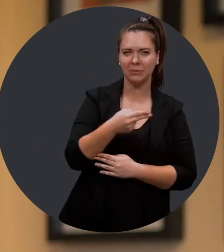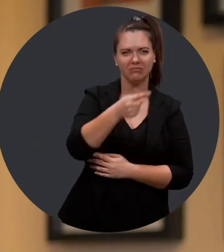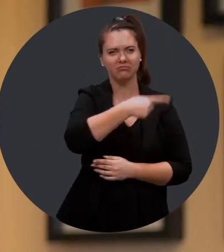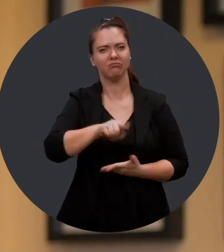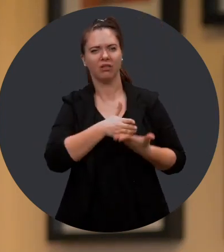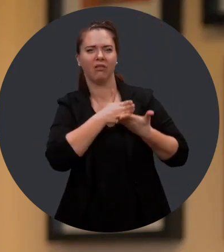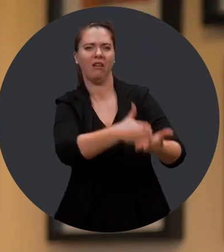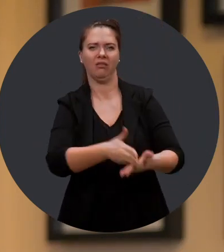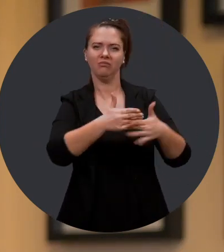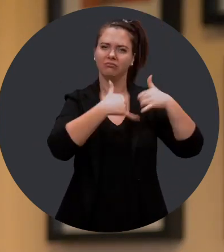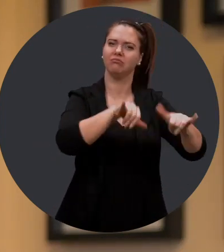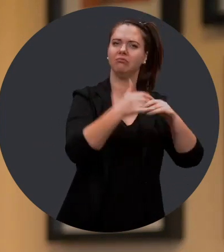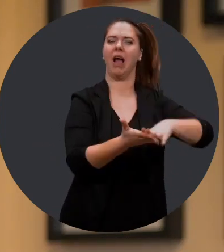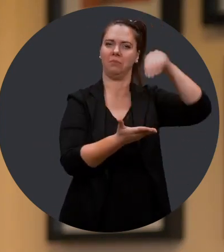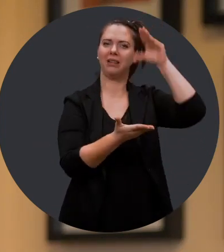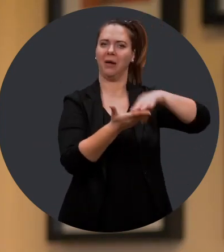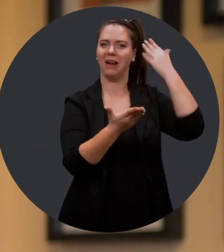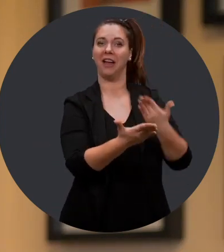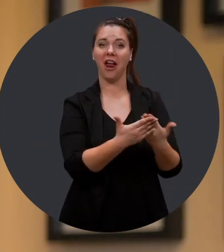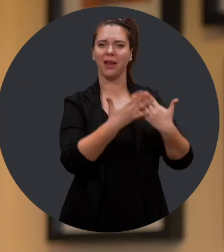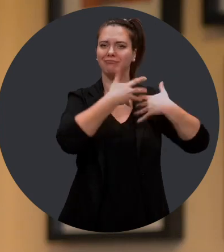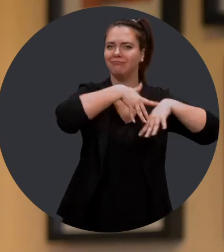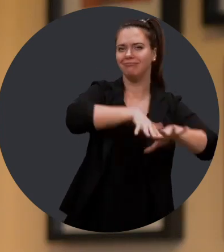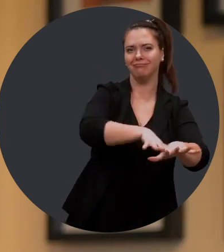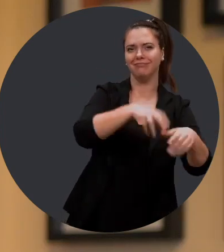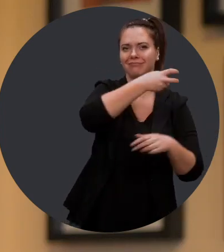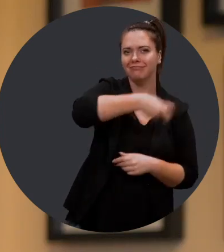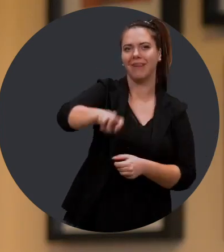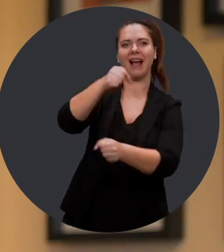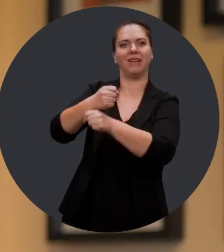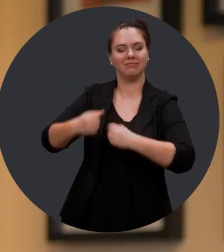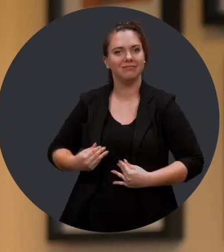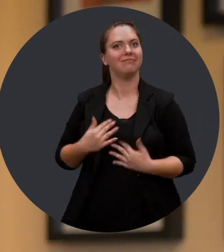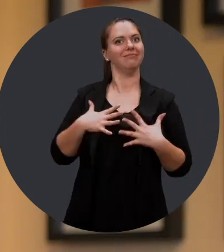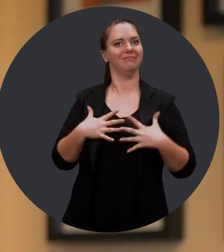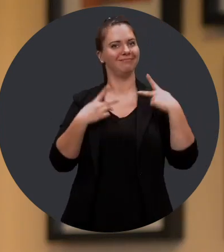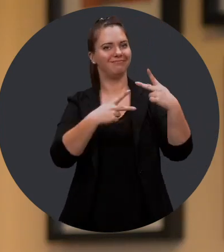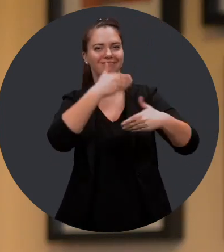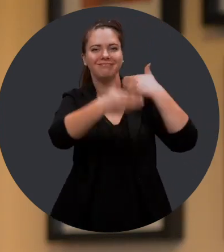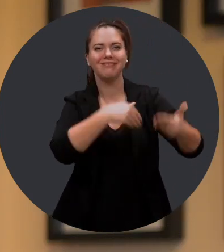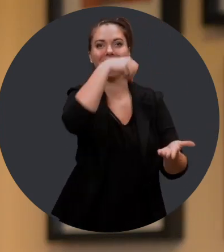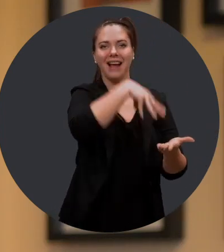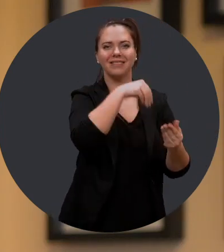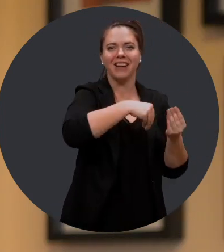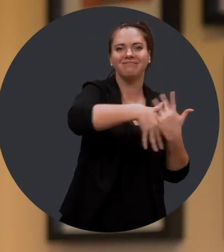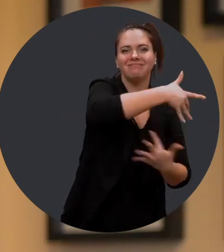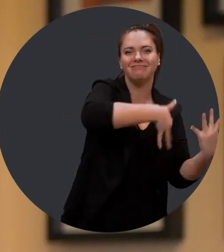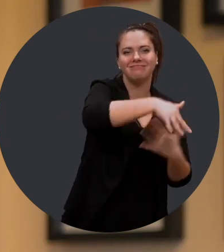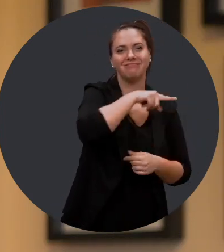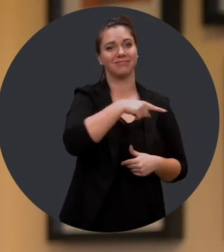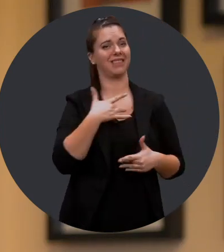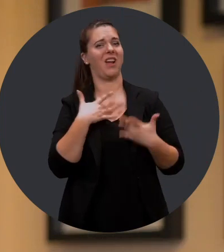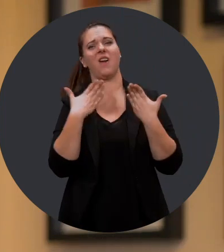leur permettant de poursuivre leurs apprentissages académiques, d'intégrer le marché du travail et de s'épanouir sur le plan social. Je vous